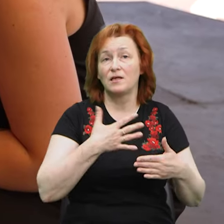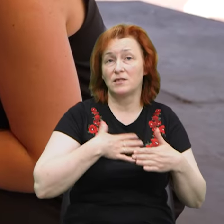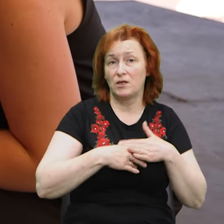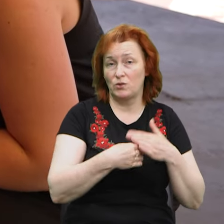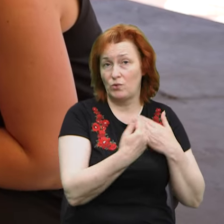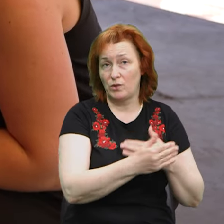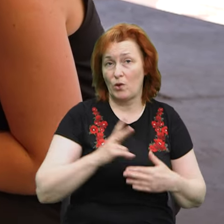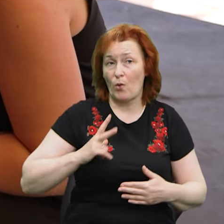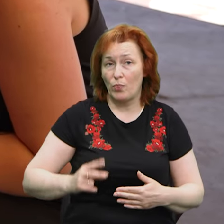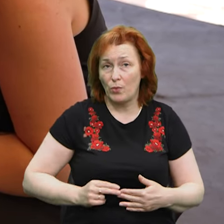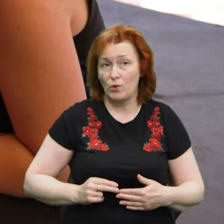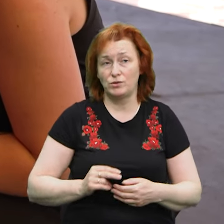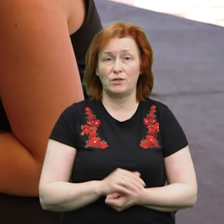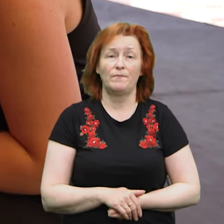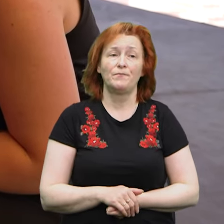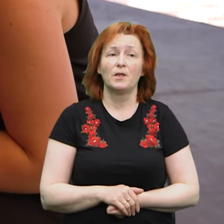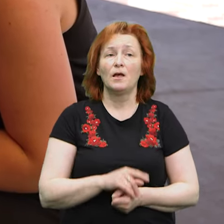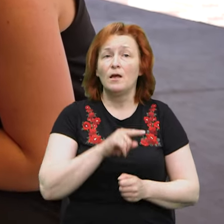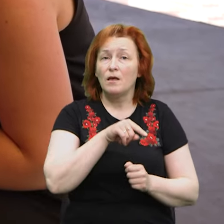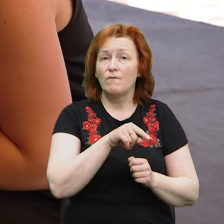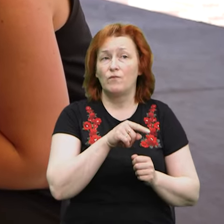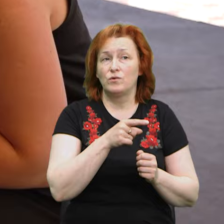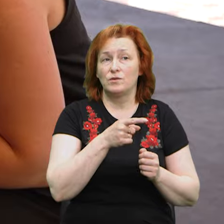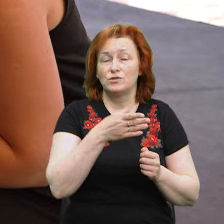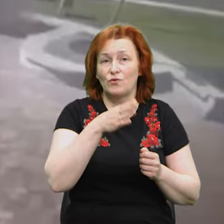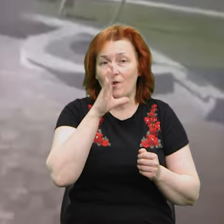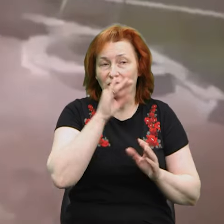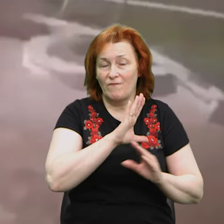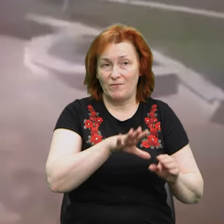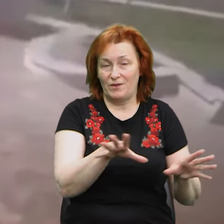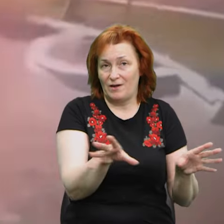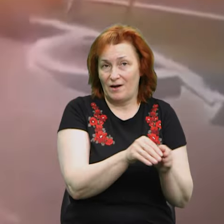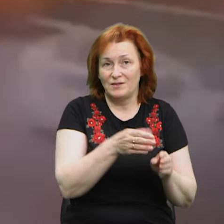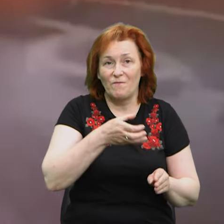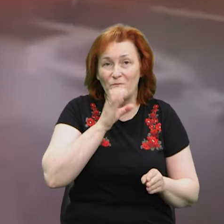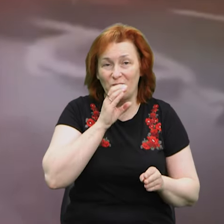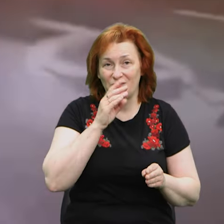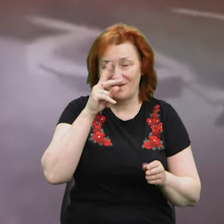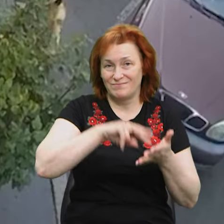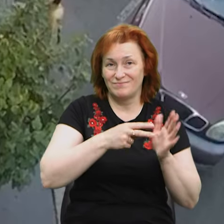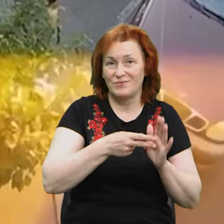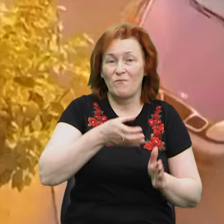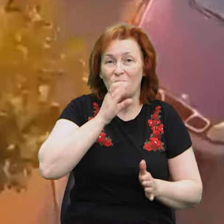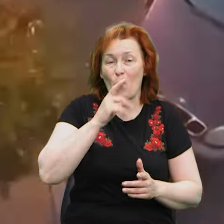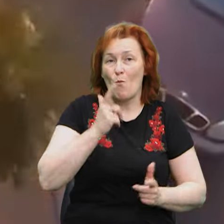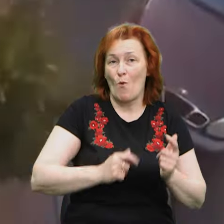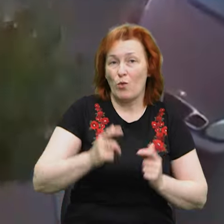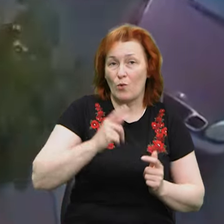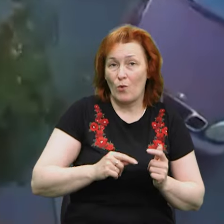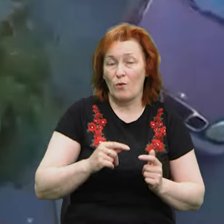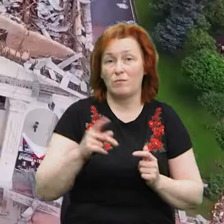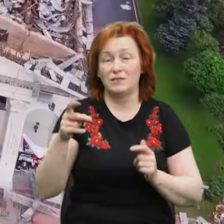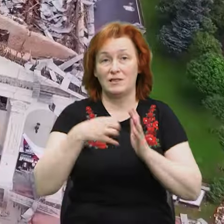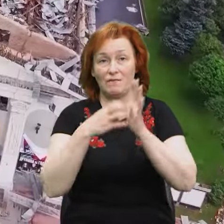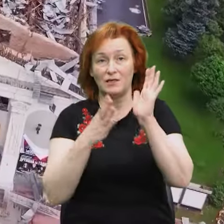бере каву для себе і збите молоко для неї. Саме їх вони не встигли випити разом. 19 серпня 2023 року,